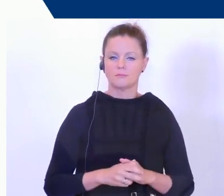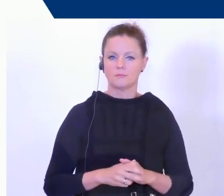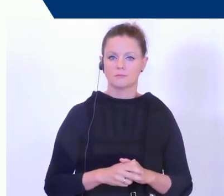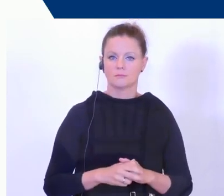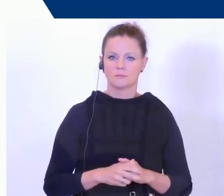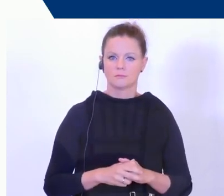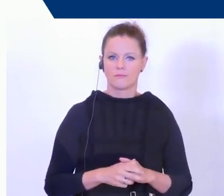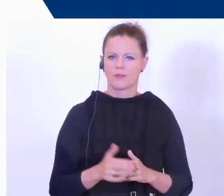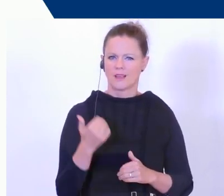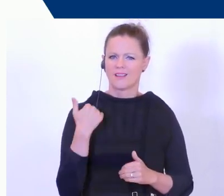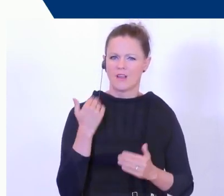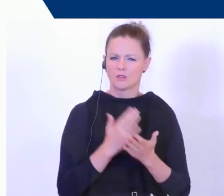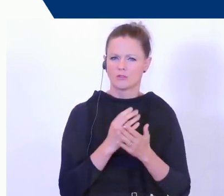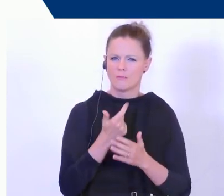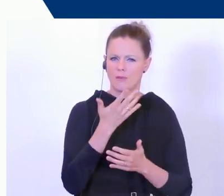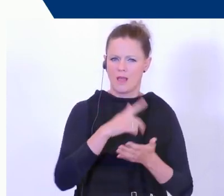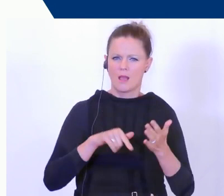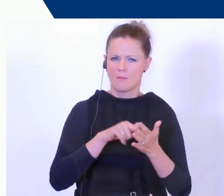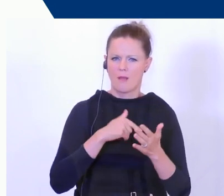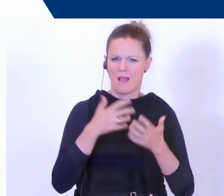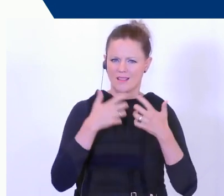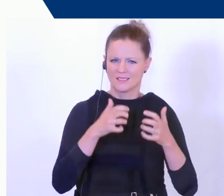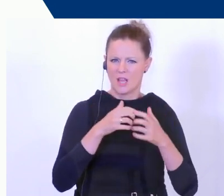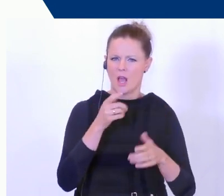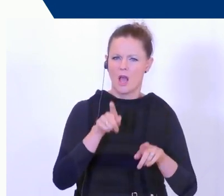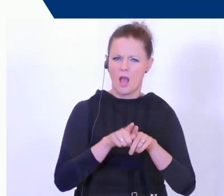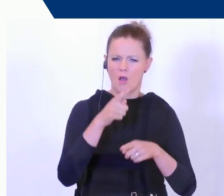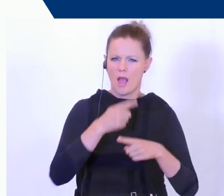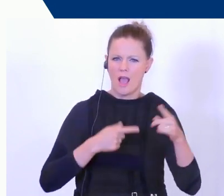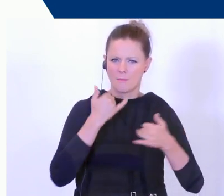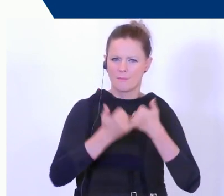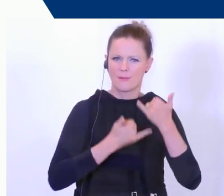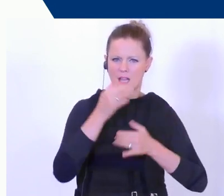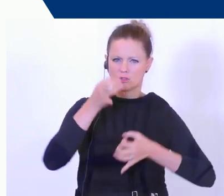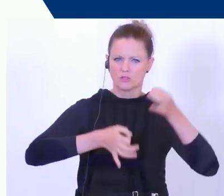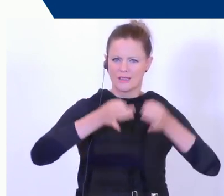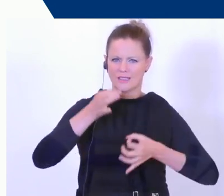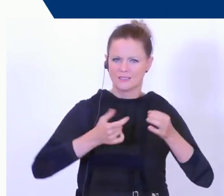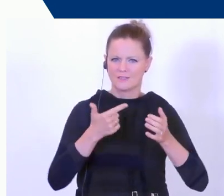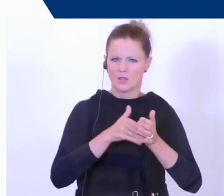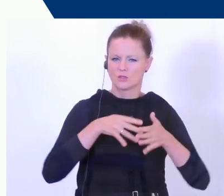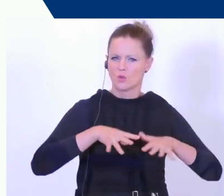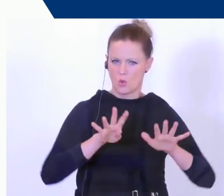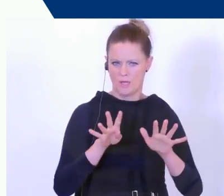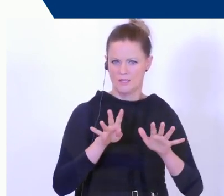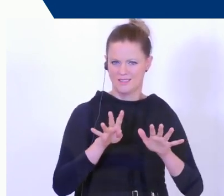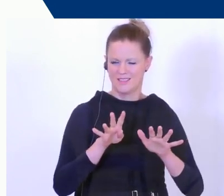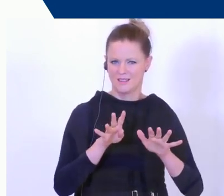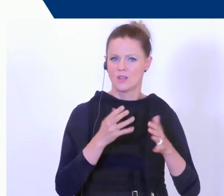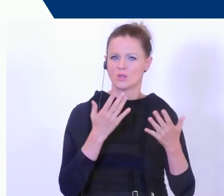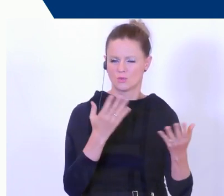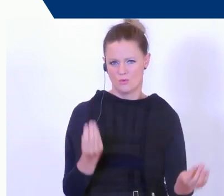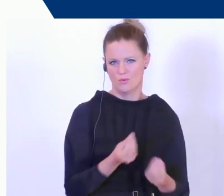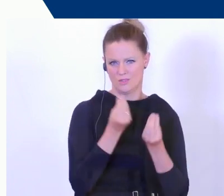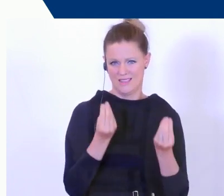schon mehrmals berichtet, auch in den Halbjahresstatistiken, auch 2019. Diese Dinge